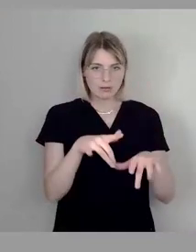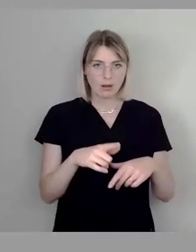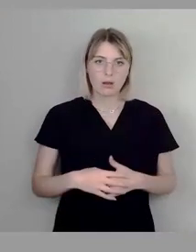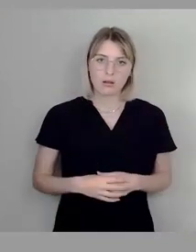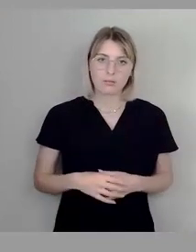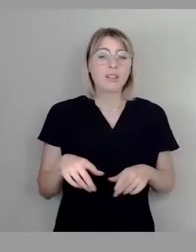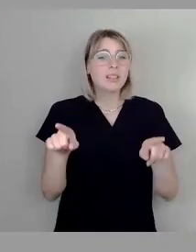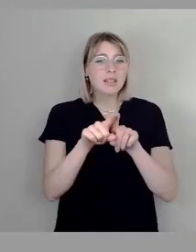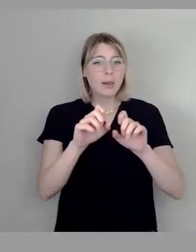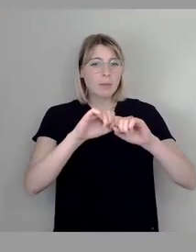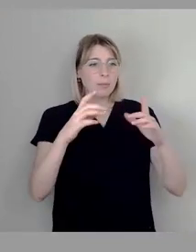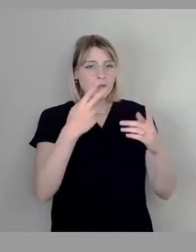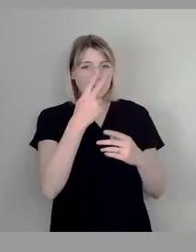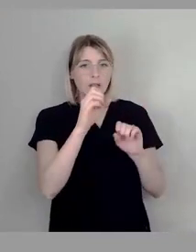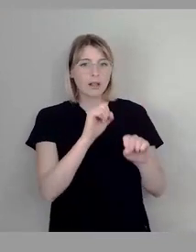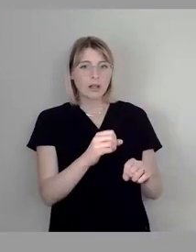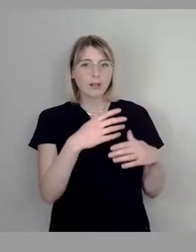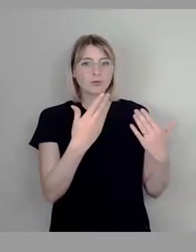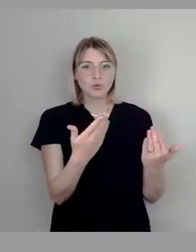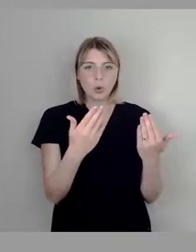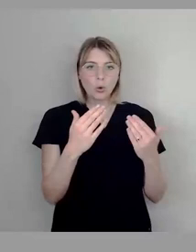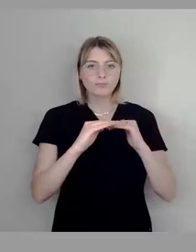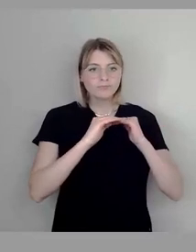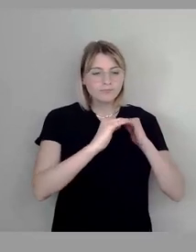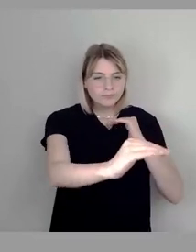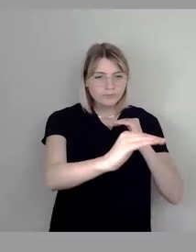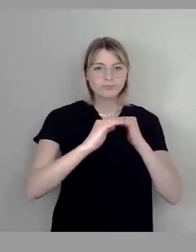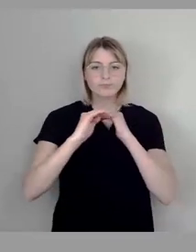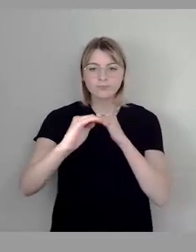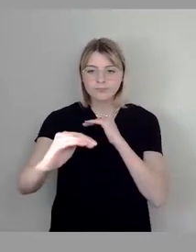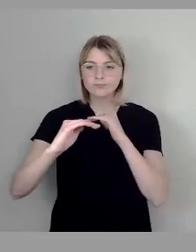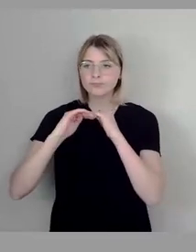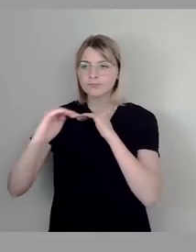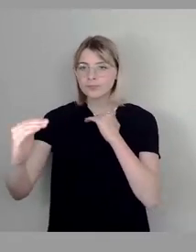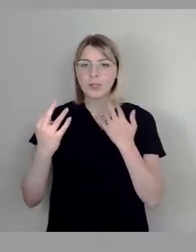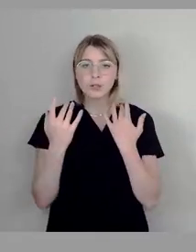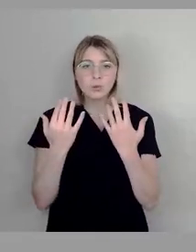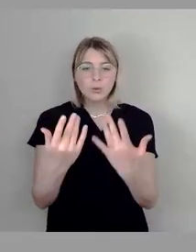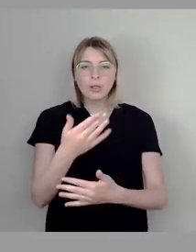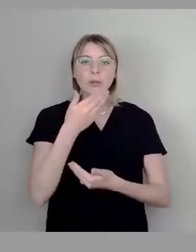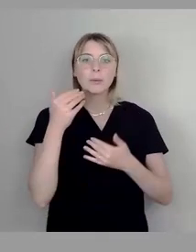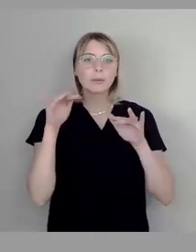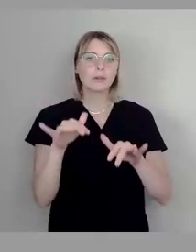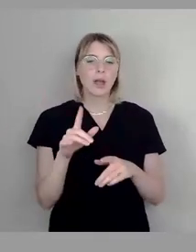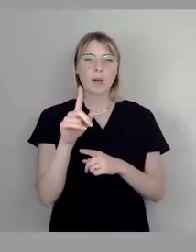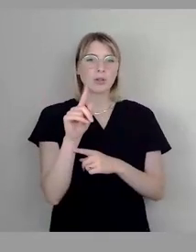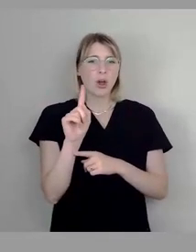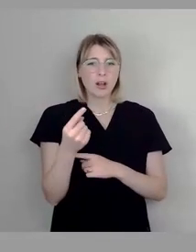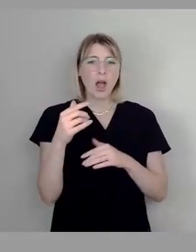Versiegelung, soweit das Auge reicht, kein Grün, das erhöht auch die Aufenthaltsqualität überhaupt nicht.